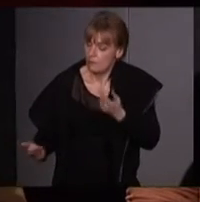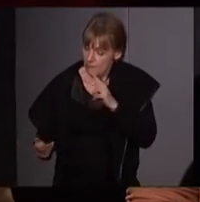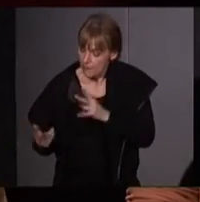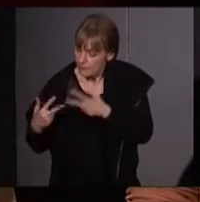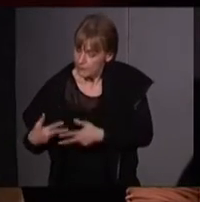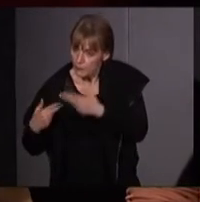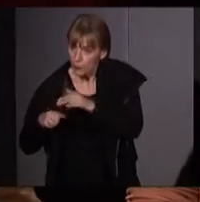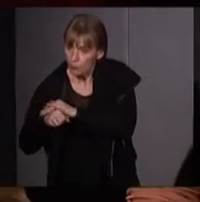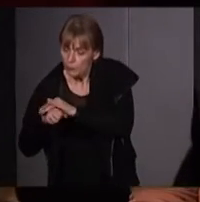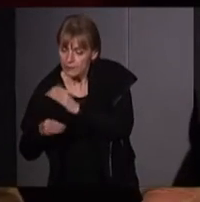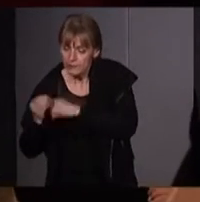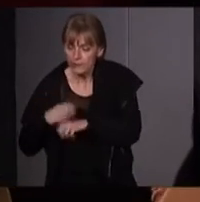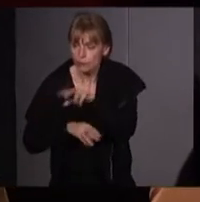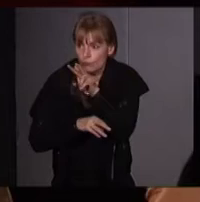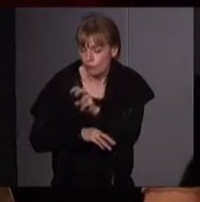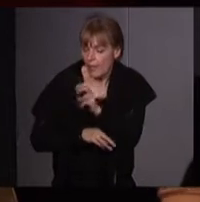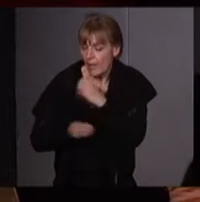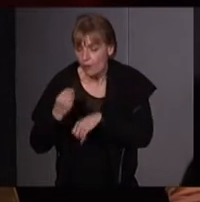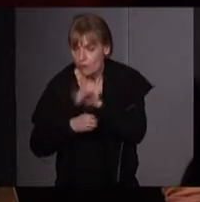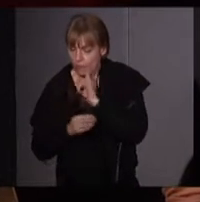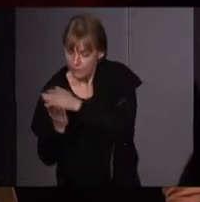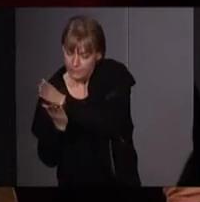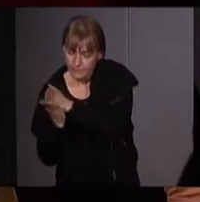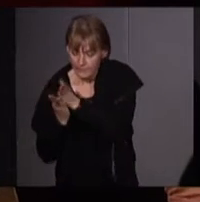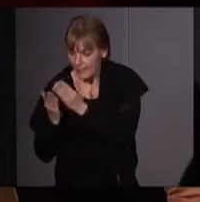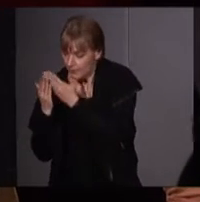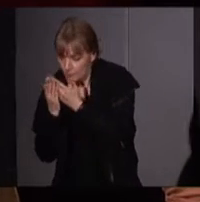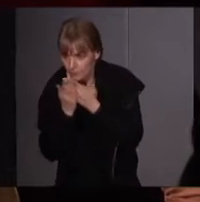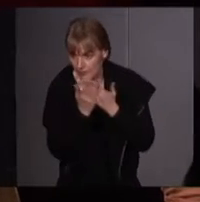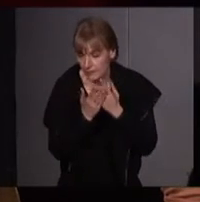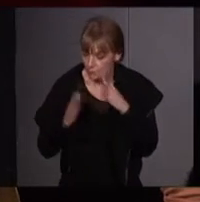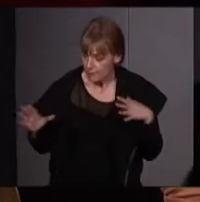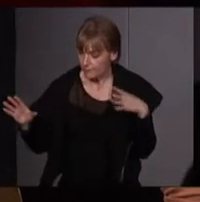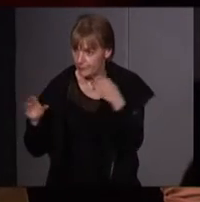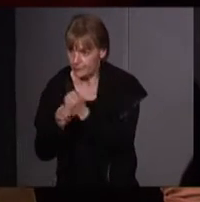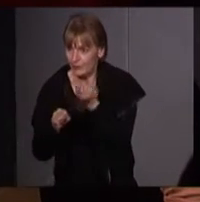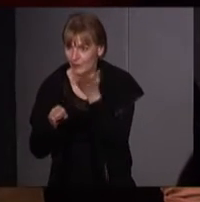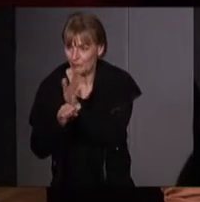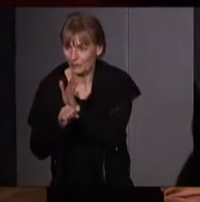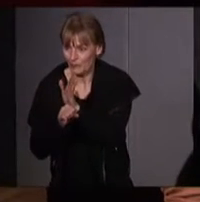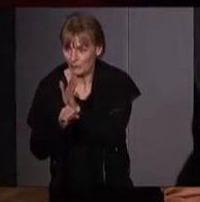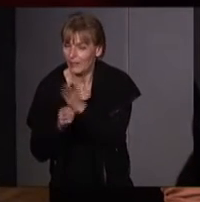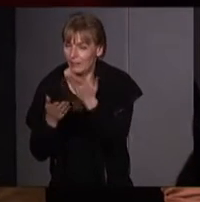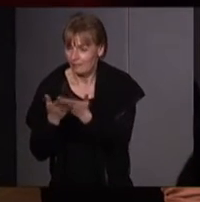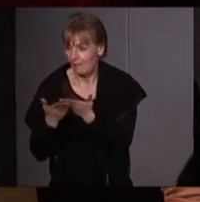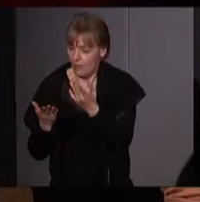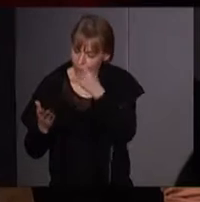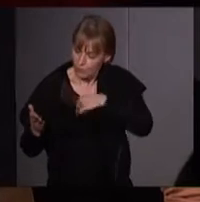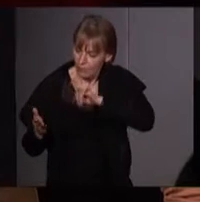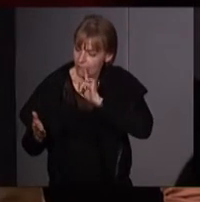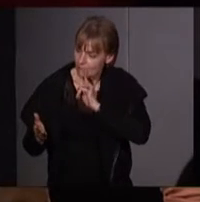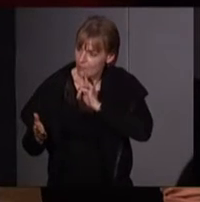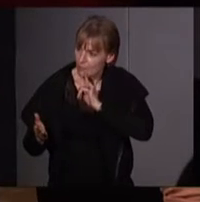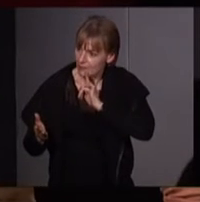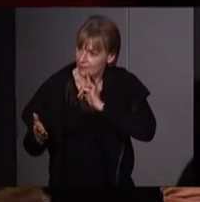politiques et les mouvements écologistes et les mouvements féministes. Donc, Bénédicte rend fier service au féminisme de